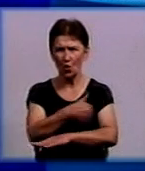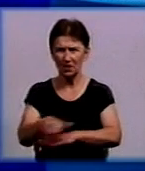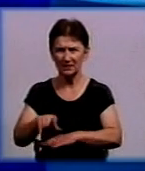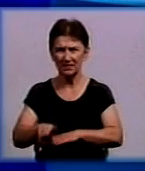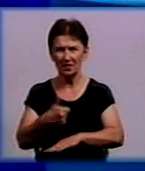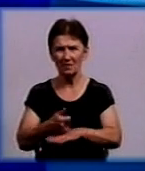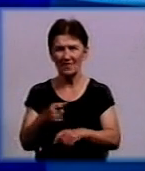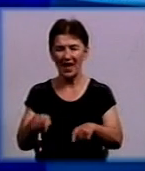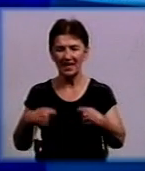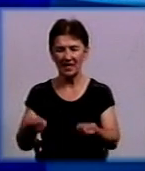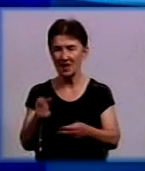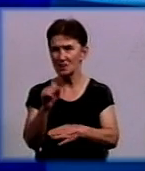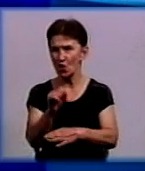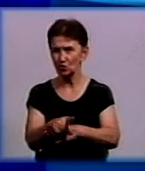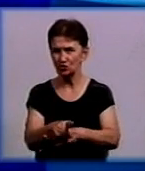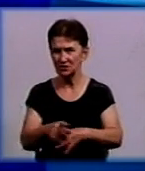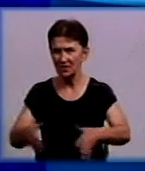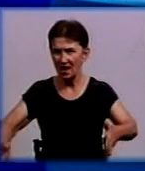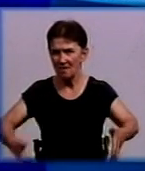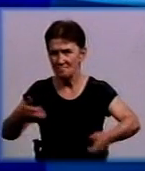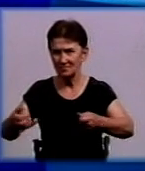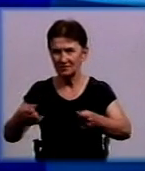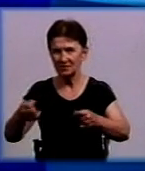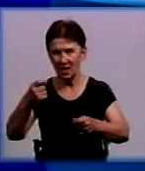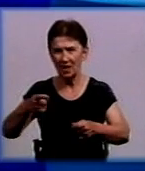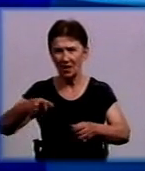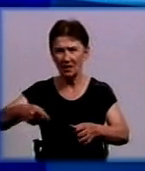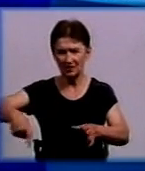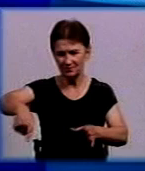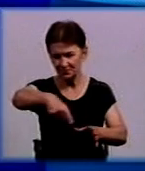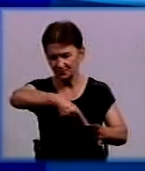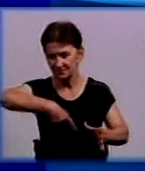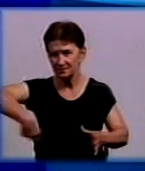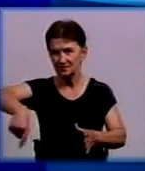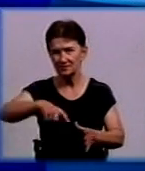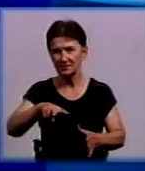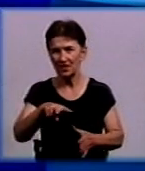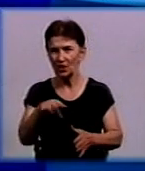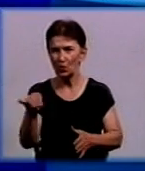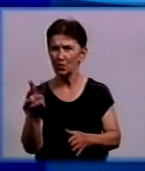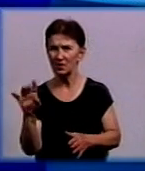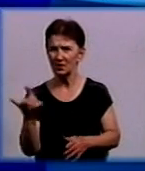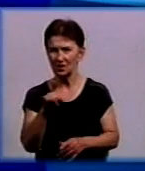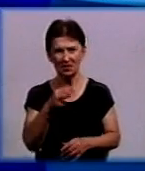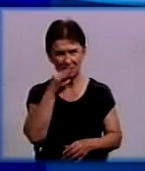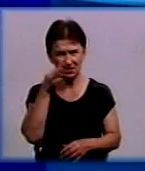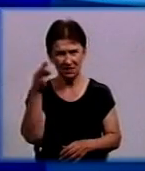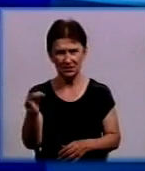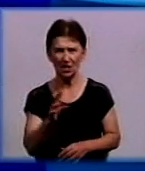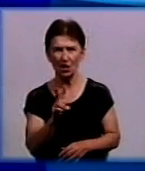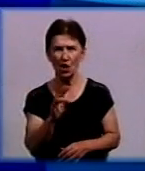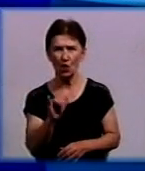голова дав доручення відремонтувати і підняти каналізаційні колодязі та люки тепломереж на цій вулиці, сказав Віктор Кухаренко,